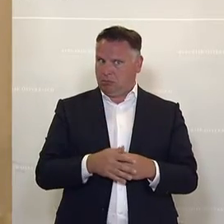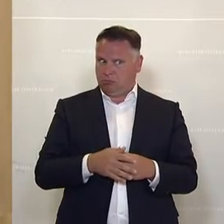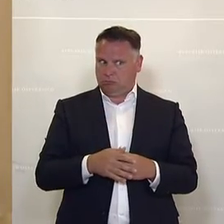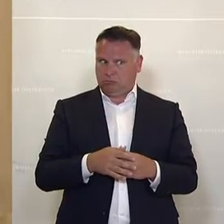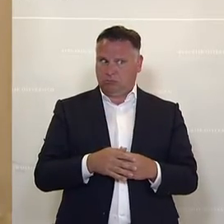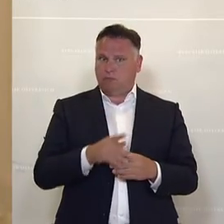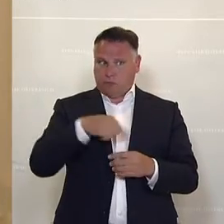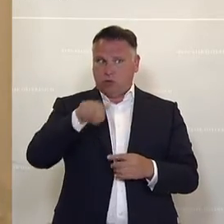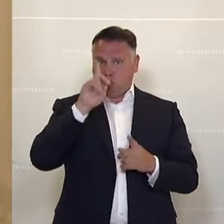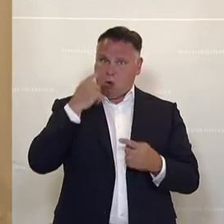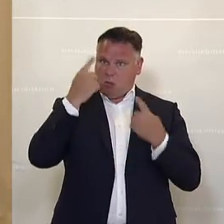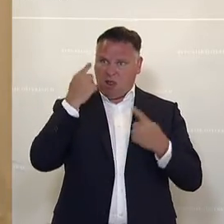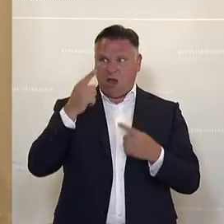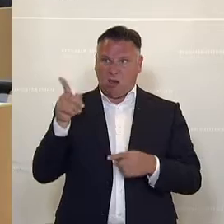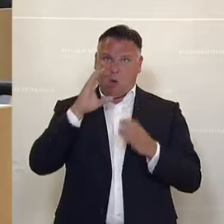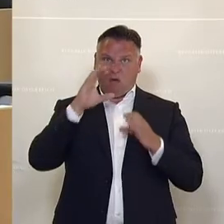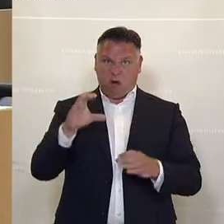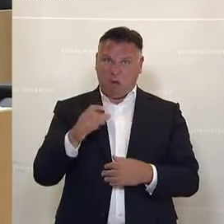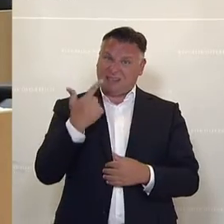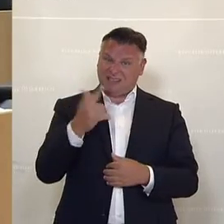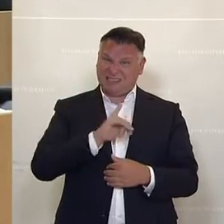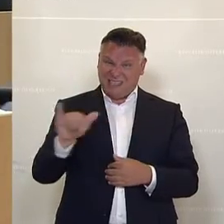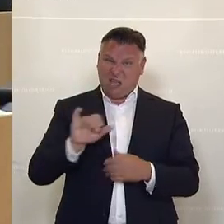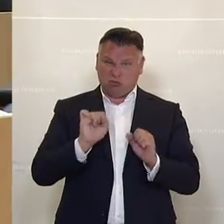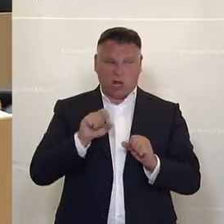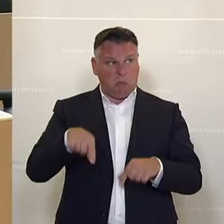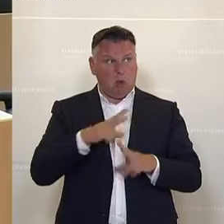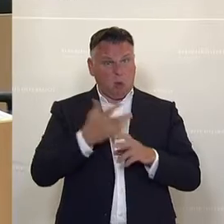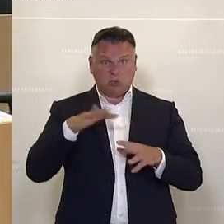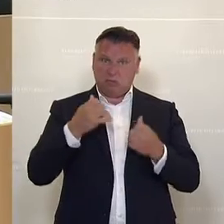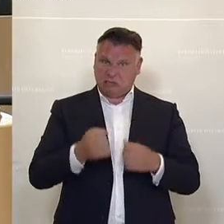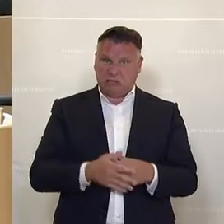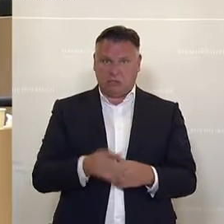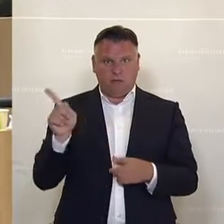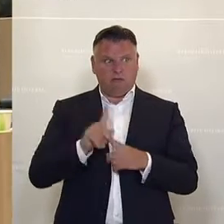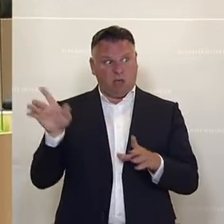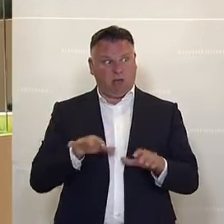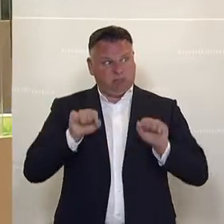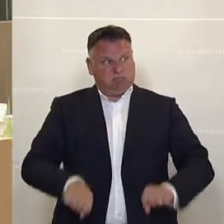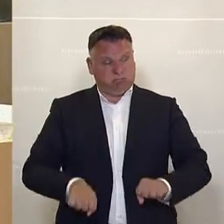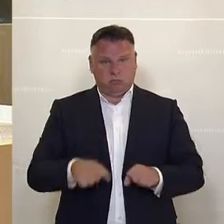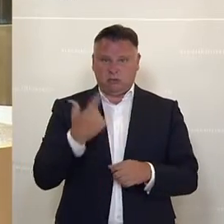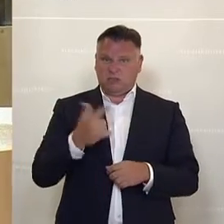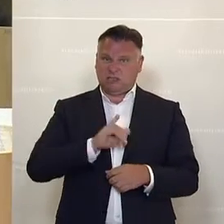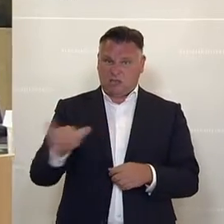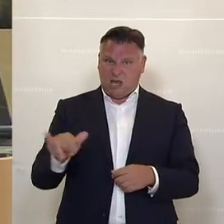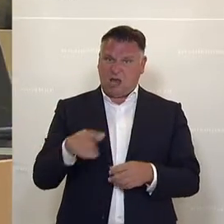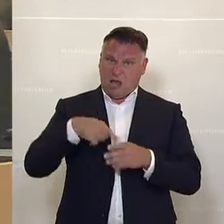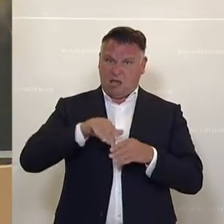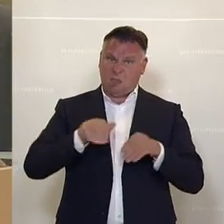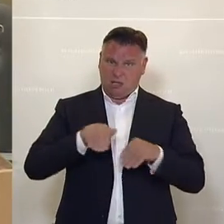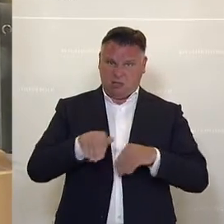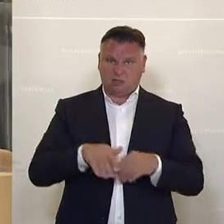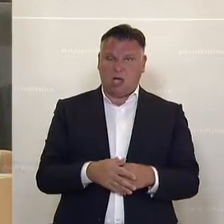alle sehr nachdenklich stimmen. 20 Jahre ÖVP-Herrschaft. Und ich kann das hier wirklich